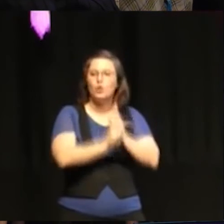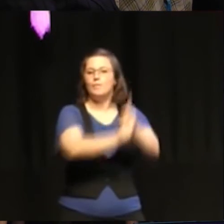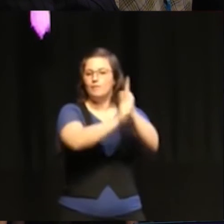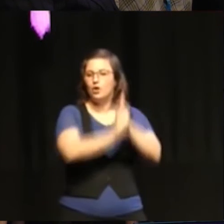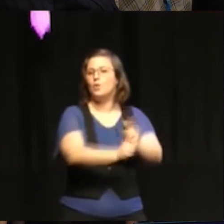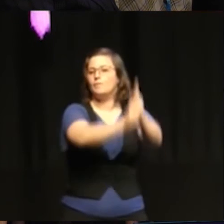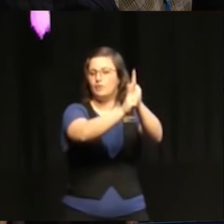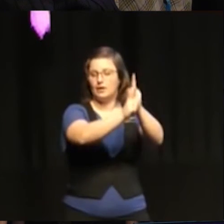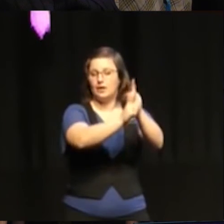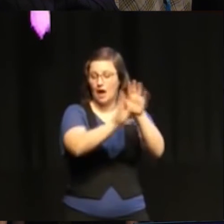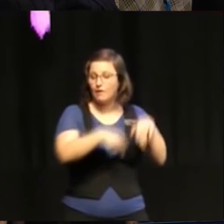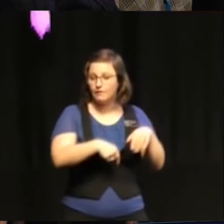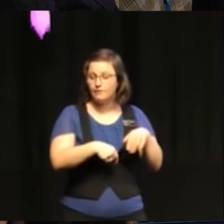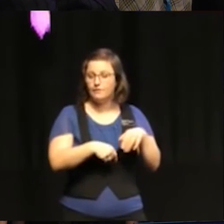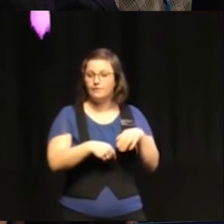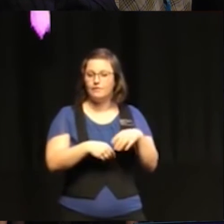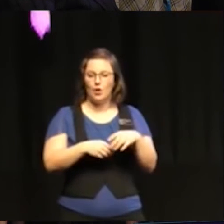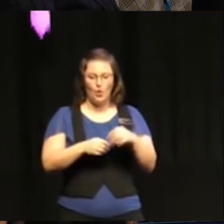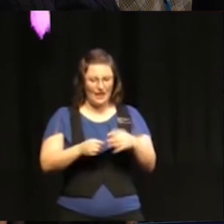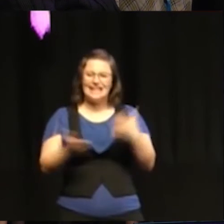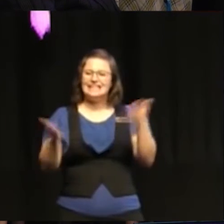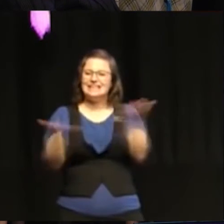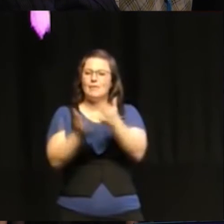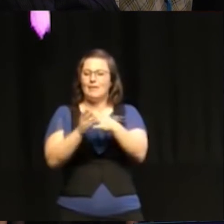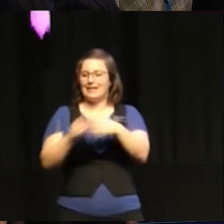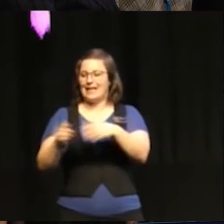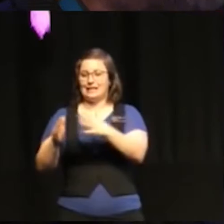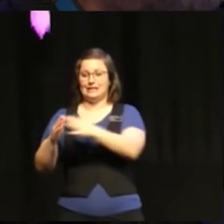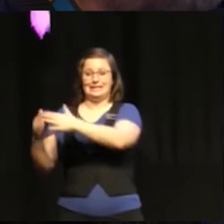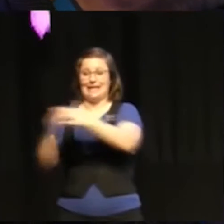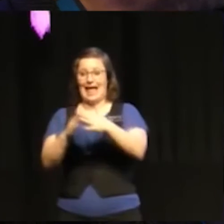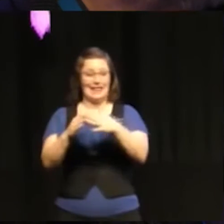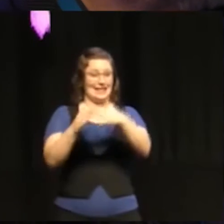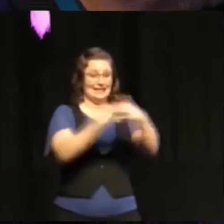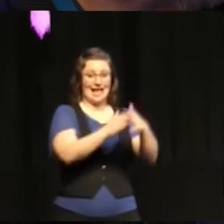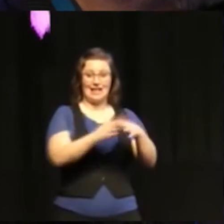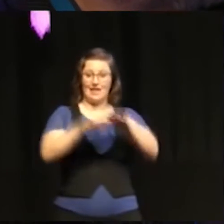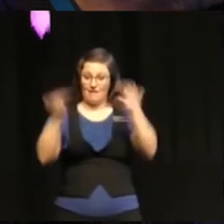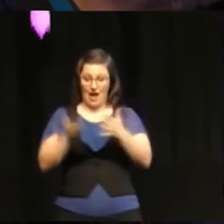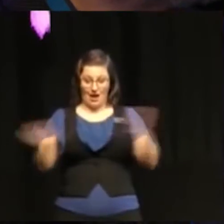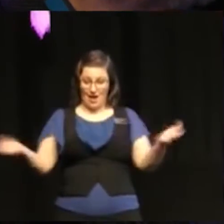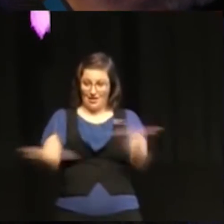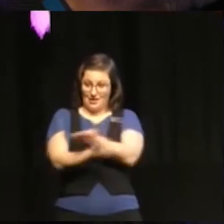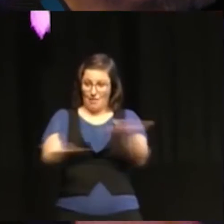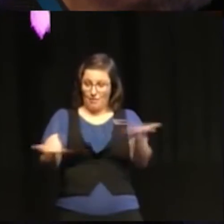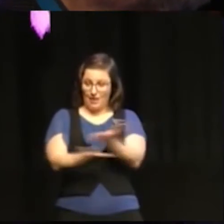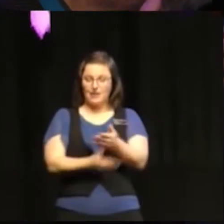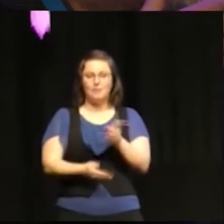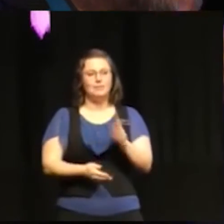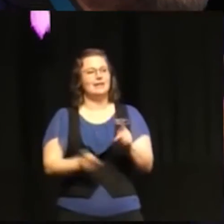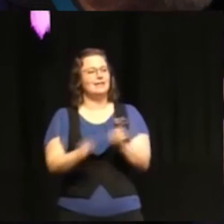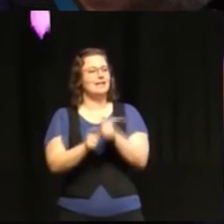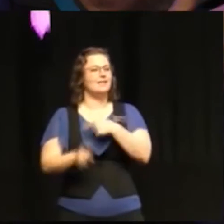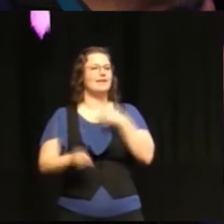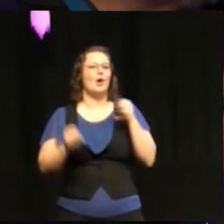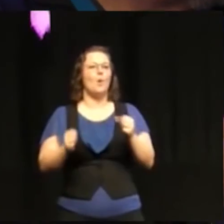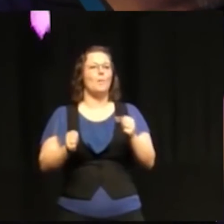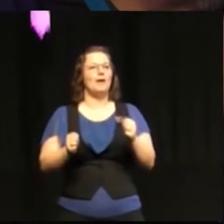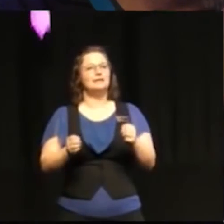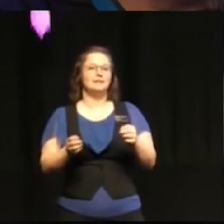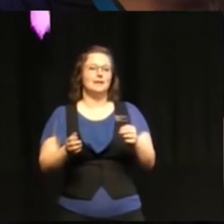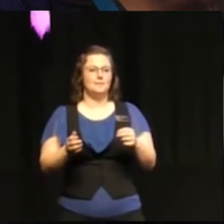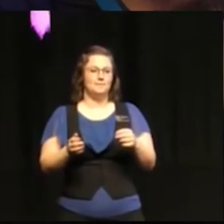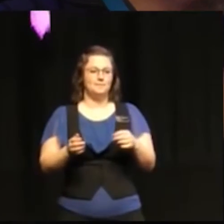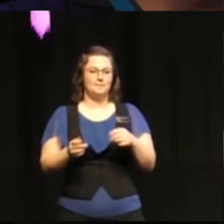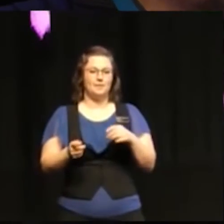samarbetet mellan stora städer i världen. Det är till och med så att man hoppas att de ska kunna ha... Nu då